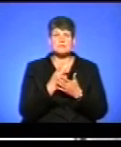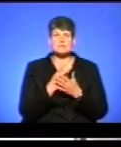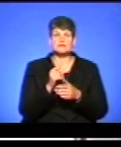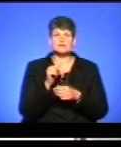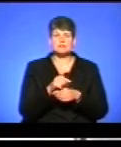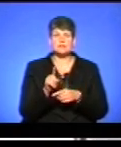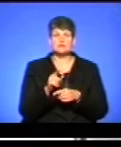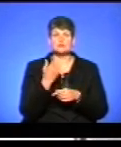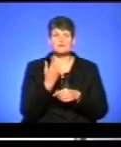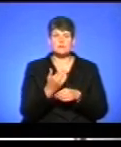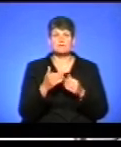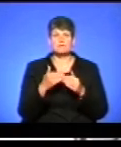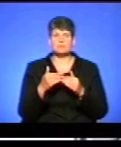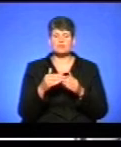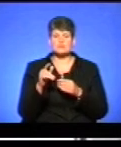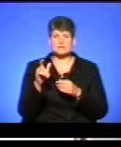що твій випускник,